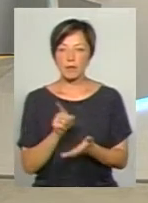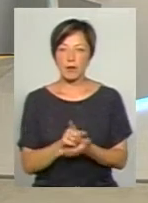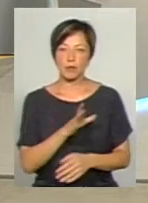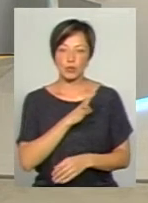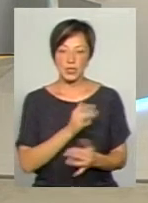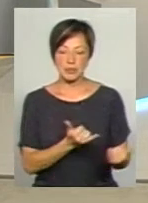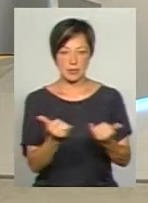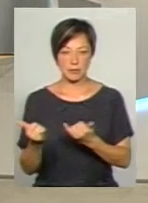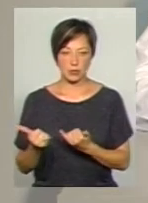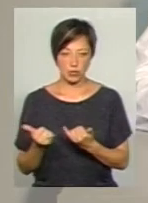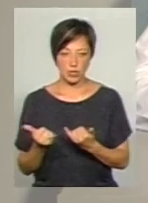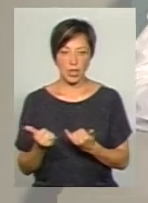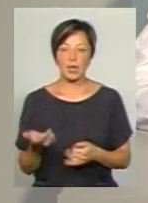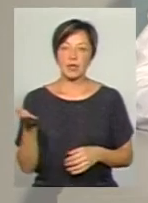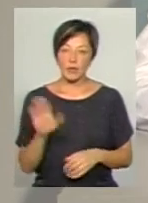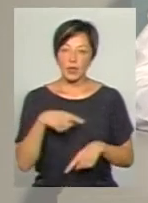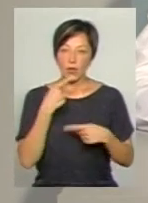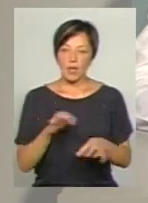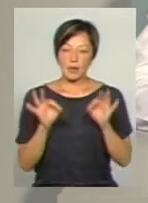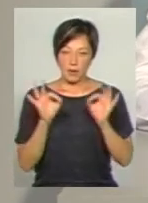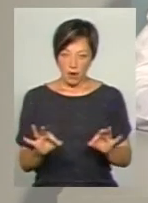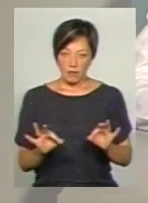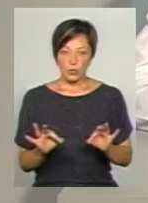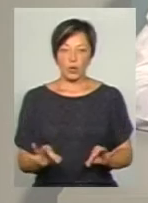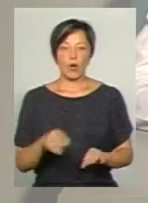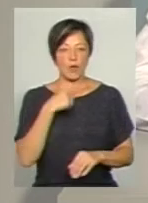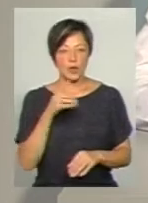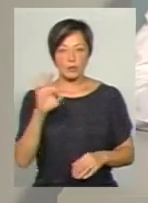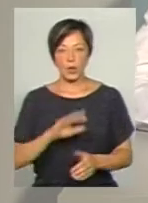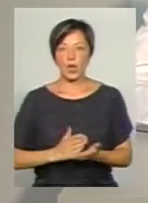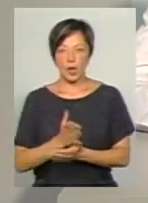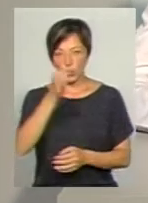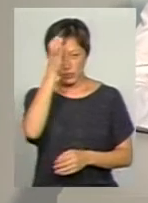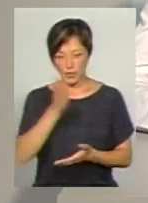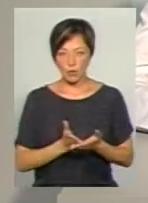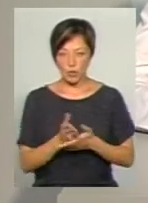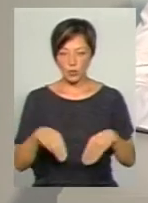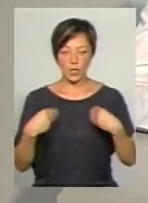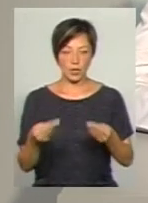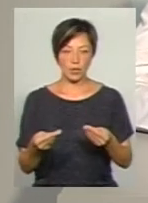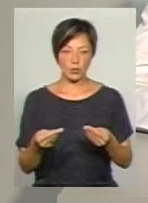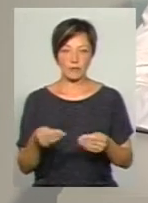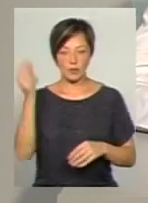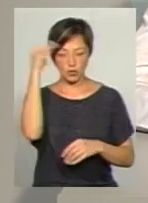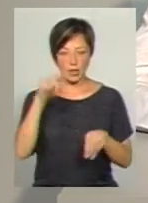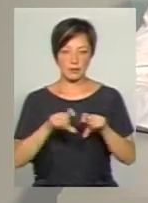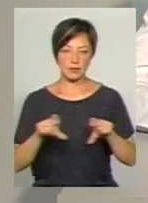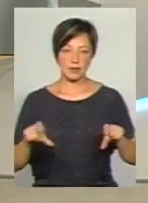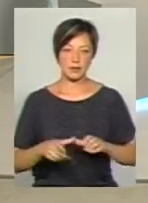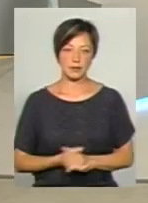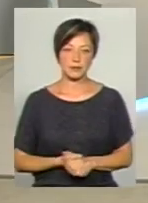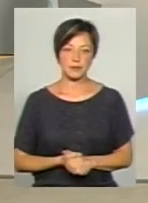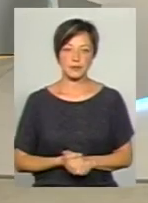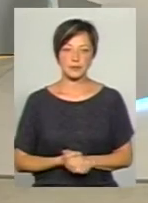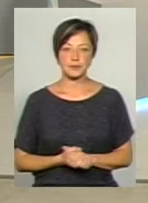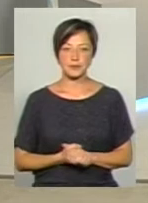забезпечений. Тому давайте говорити правду і все-таки говорити про якість освітніх послуг, які надаються у навчальних закладах. Ну і ще